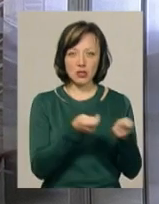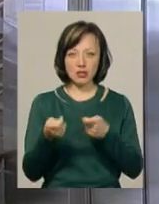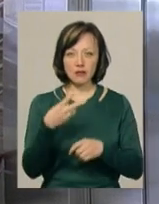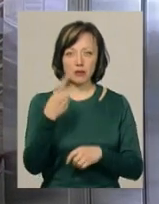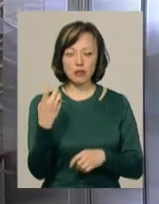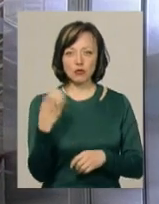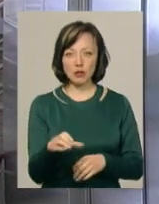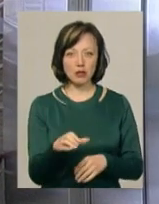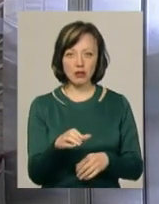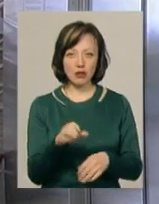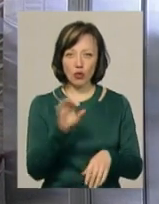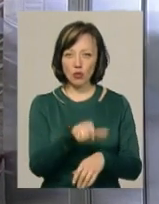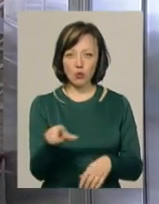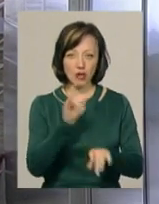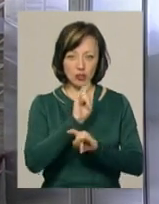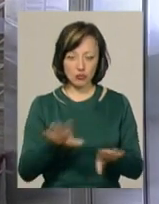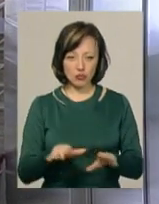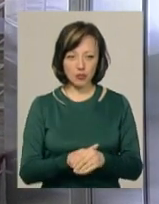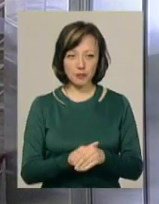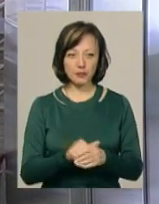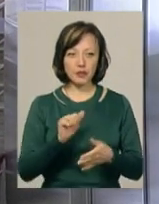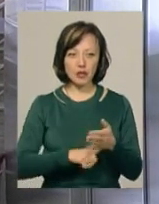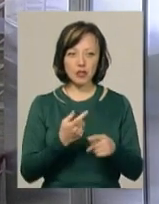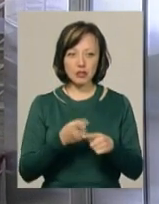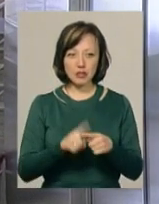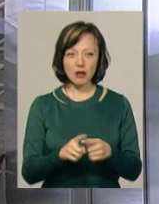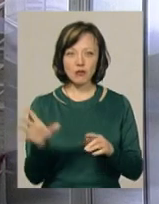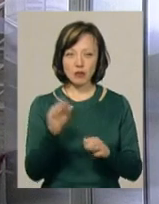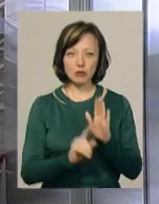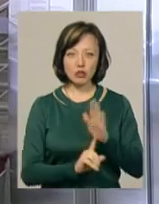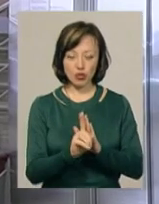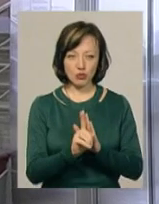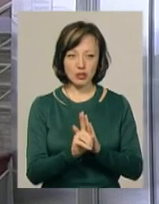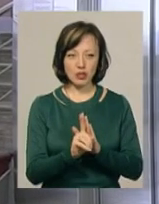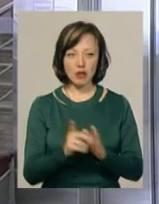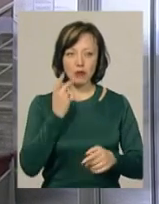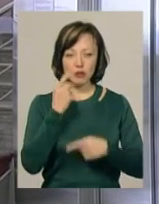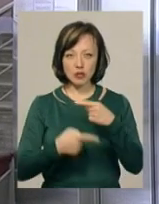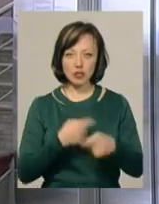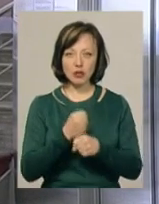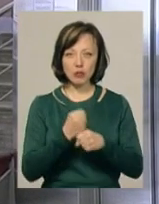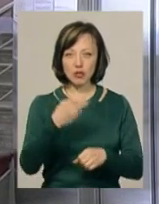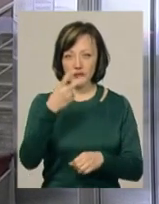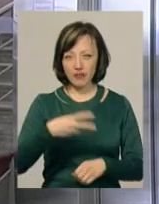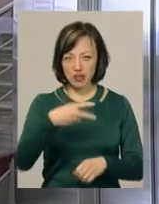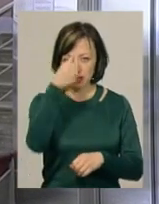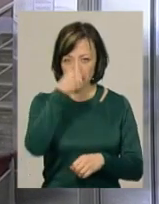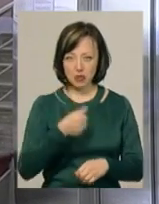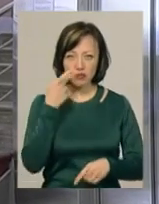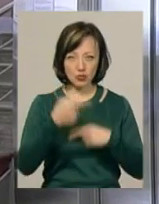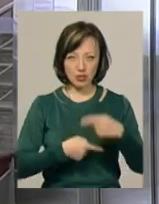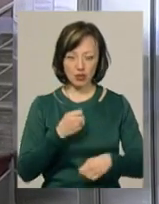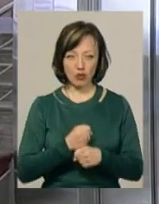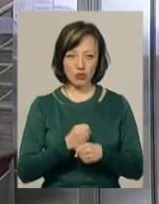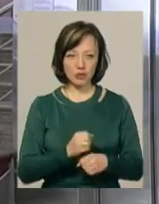21-му столітті людей не буде. Через це все почалося. Постійна робота, 20 місяців постійної